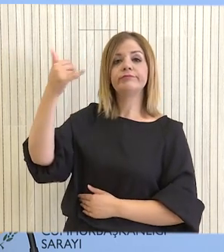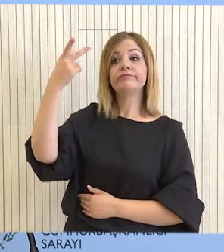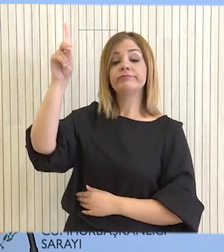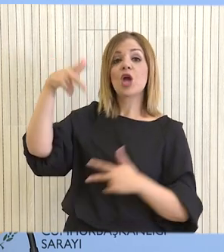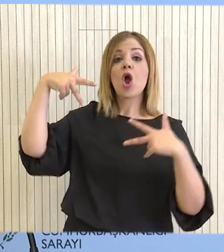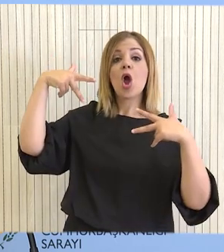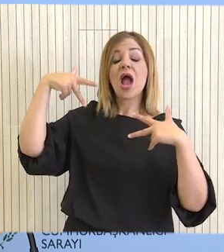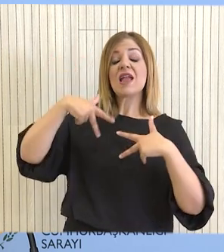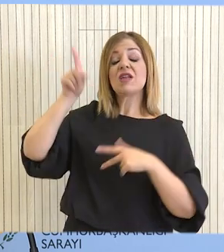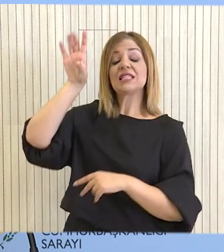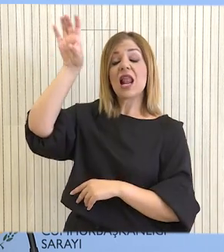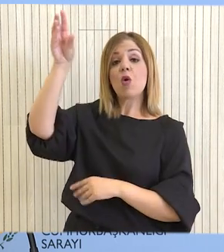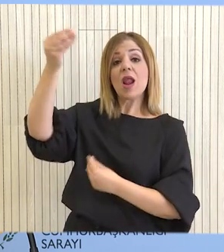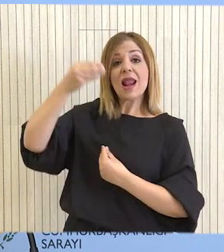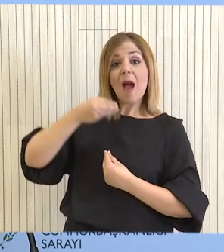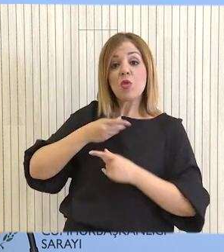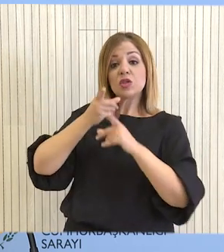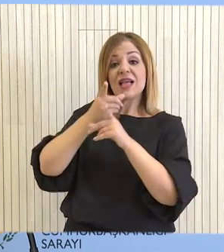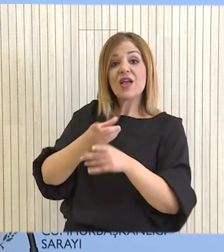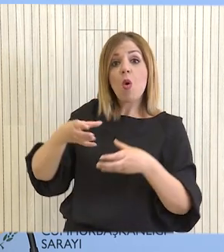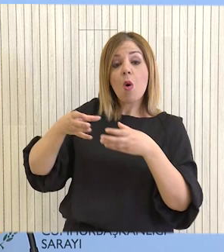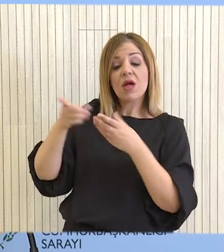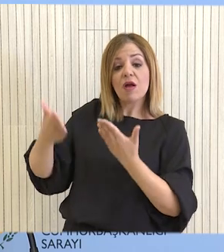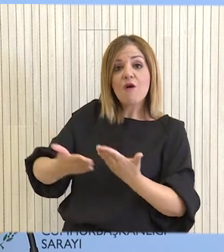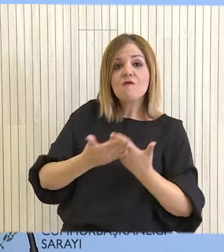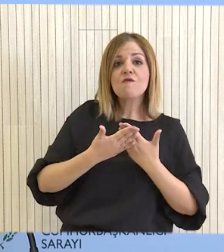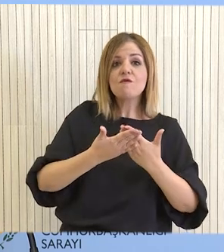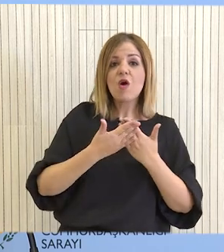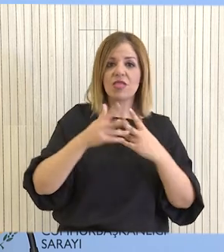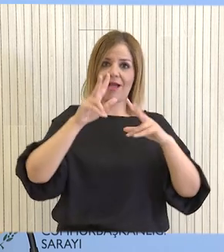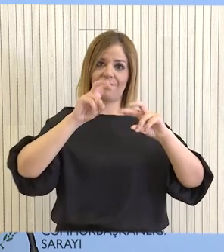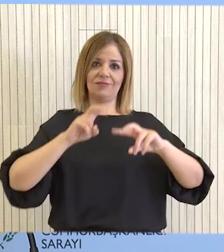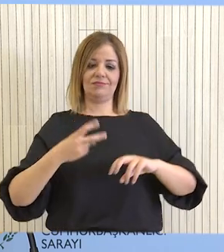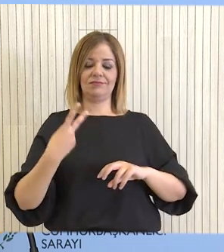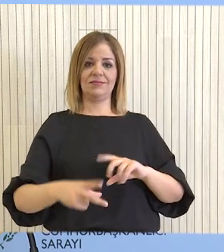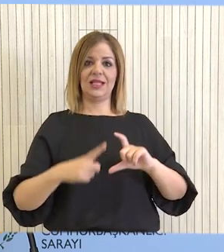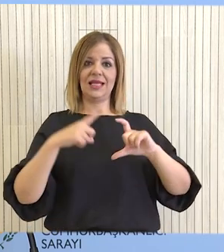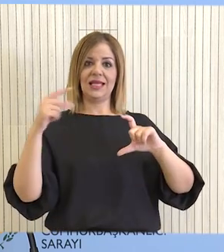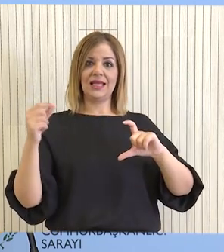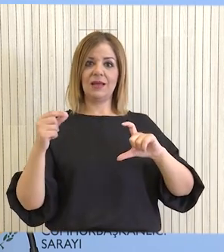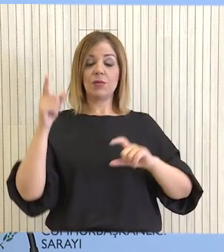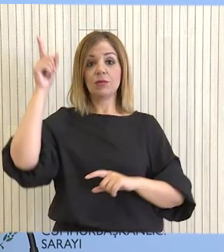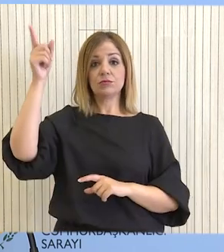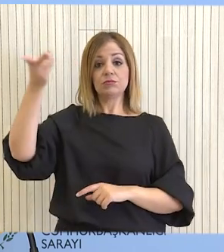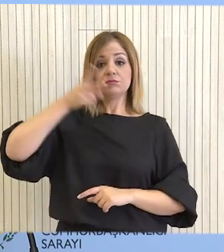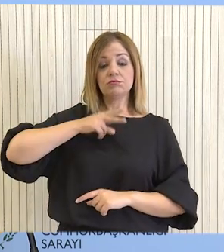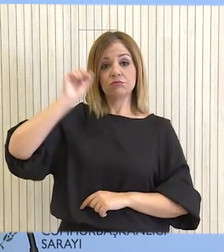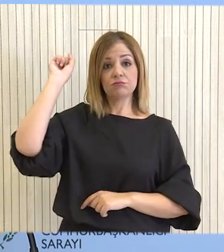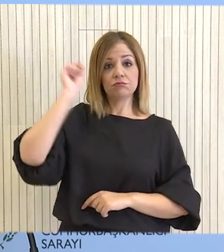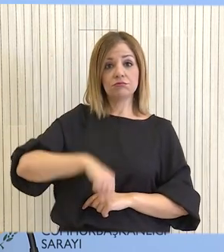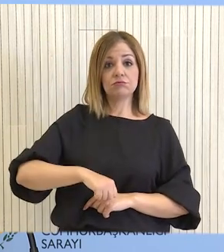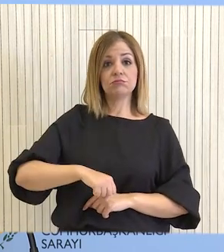για να αποσταλεί ομάδα εμπειρογνωμών οι οποίοι ακριβώς θα συνδράμουν στο έργο των ερευνητών στην Κύπρο. Η ανταπόκριση ήταν άμεσα